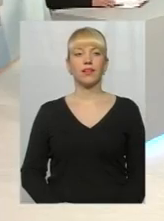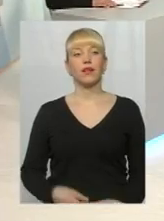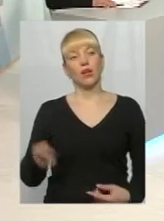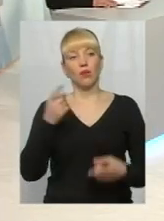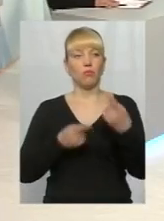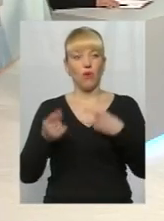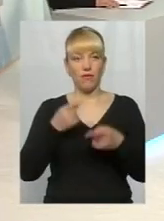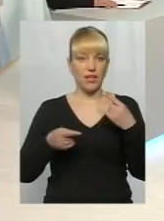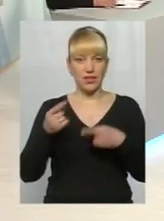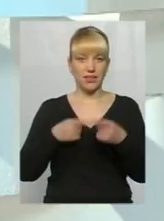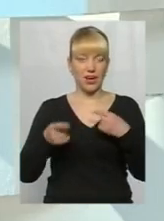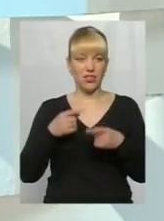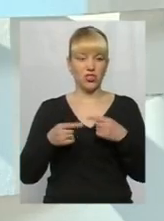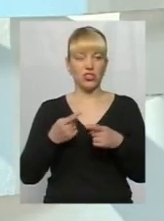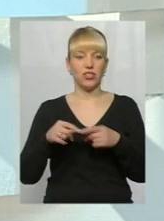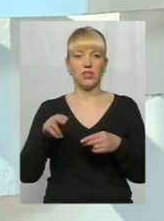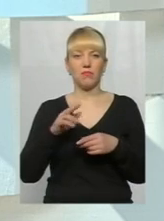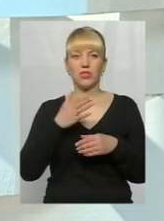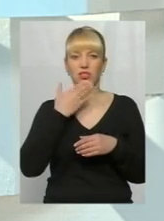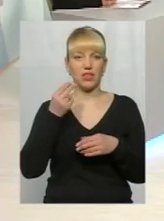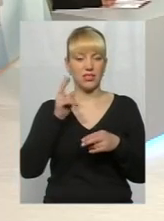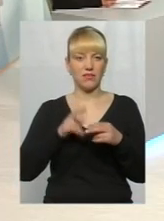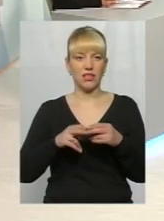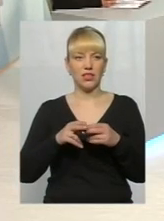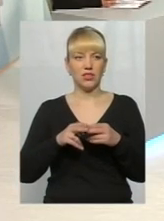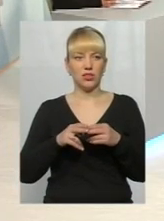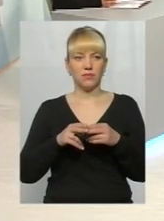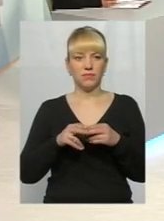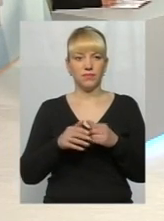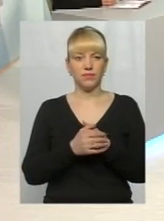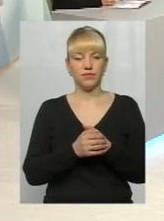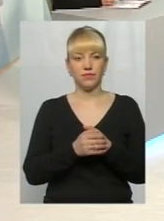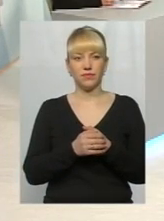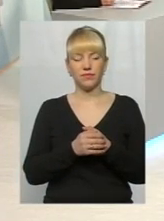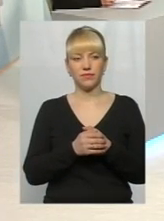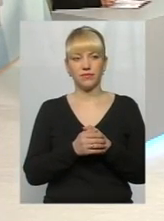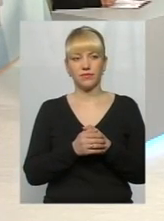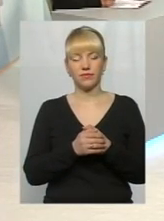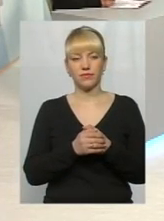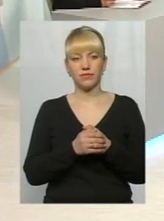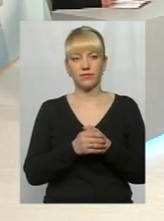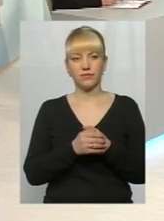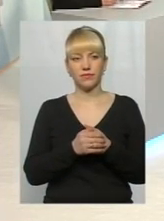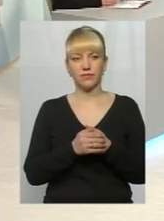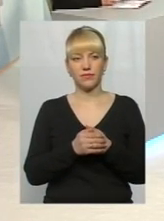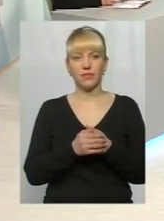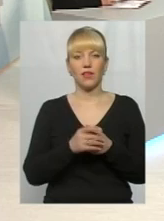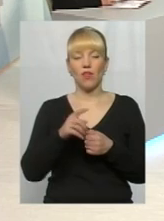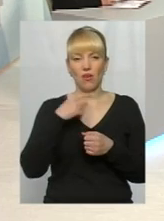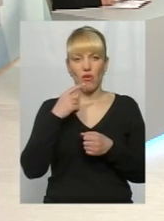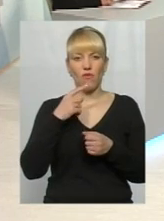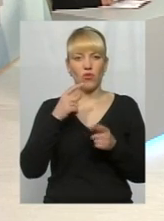Повертаючись, ми ще не завершуємо. Багаті плачуть. Багаті ридають. Багаті теж плачуть.